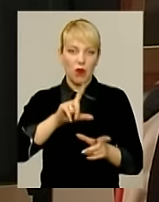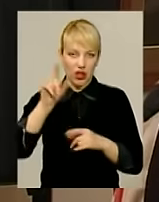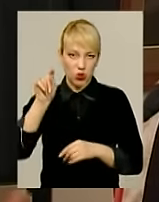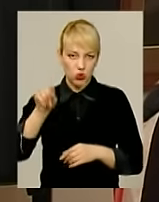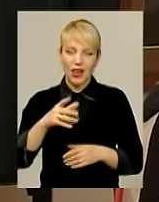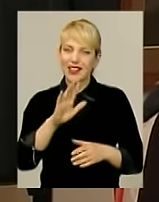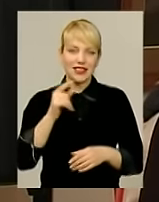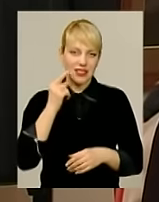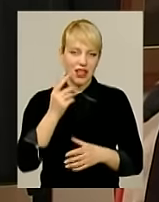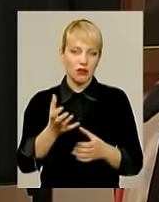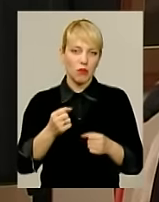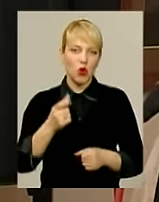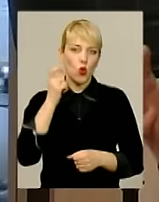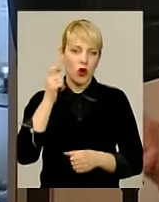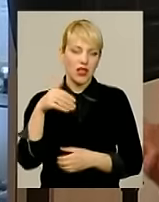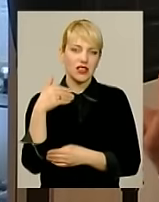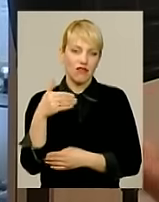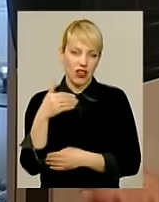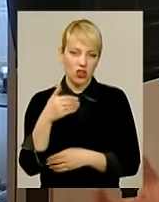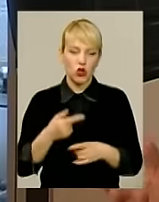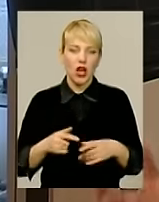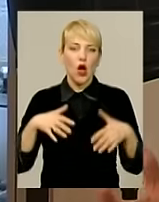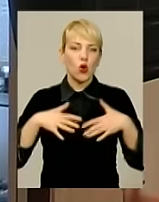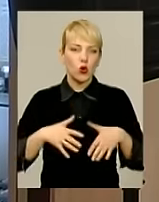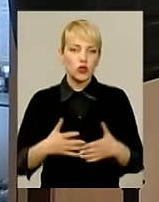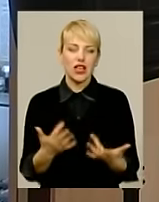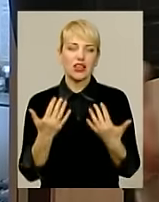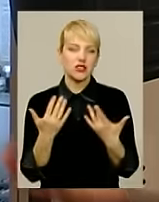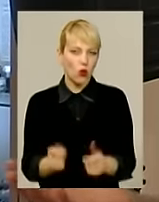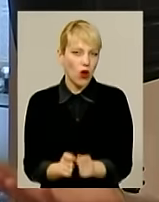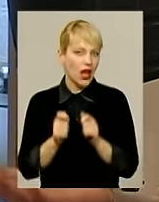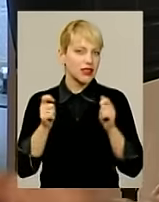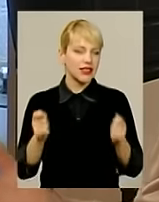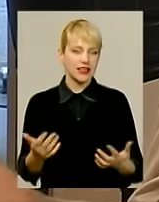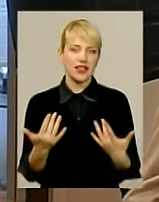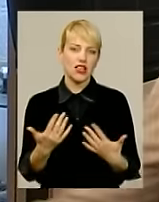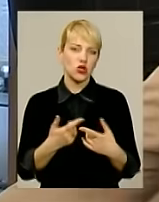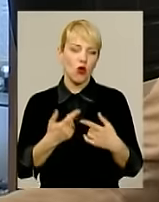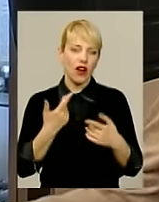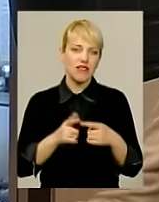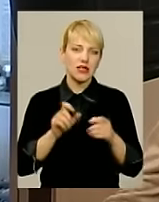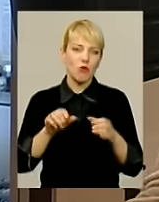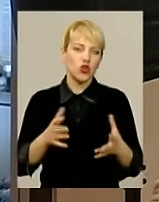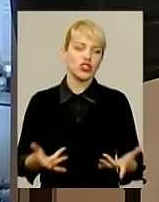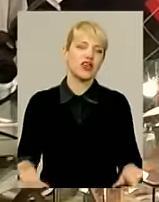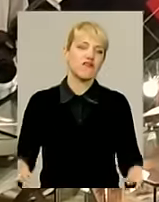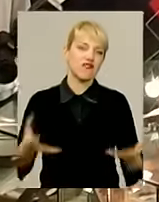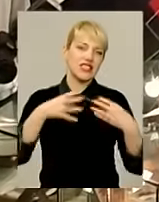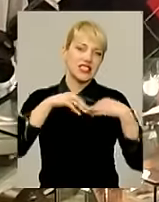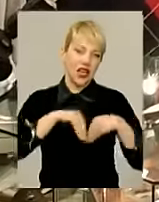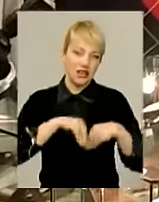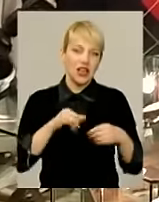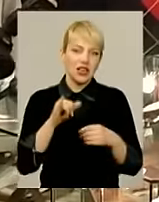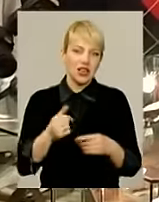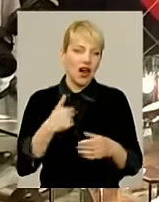флажок, вам відкріться багато двері. Грузія настільки відкрита, наскільки ви зможете це взяти, взяти все. Я